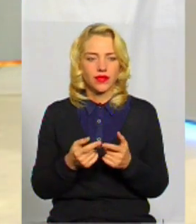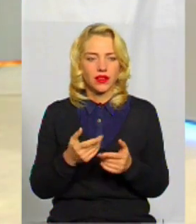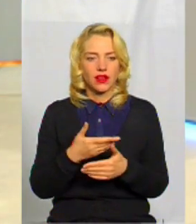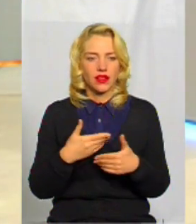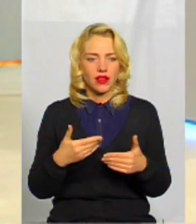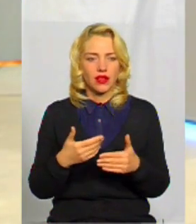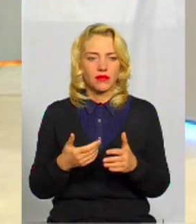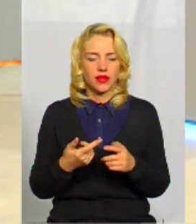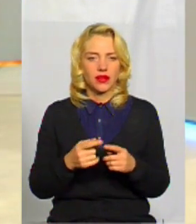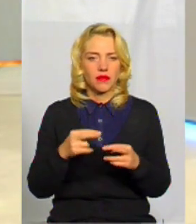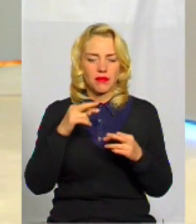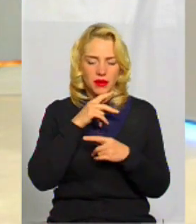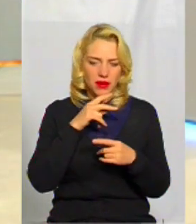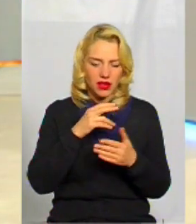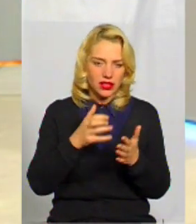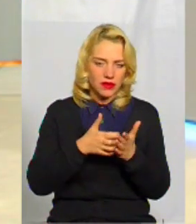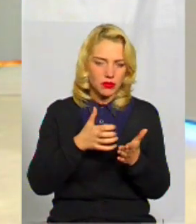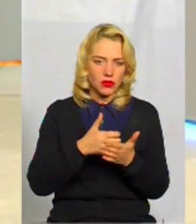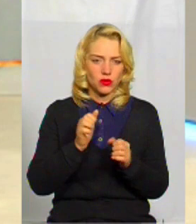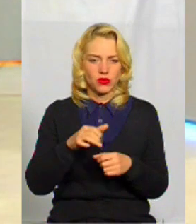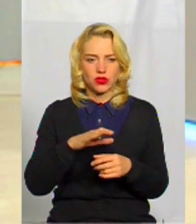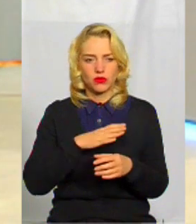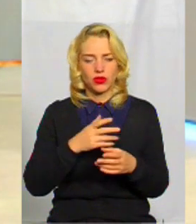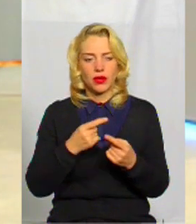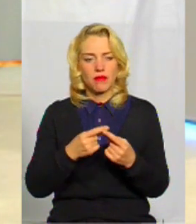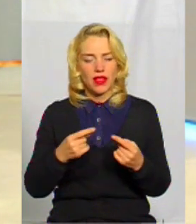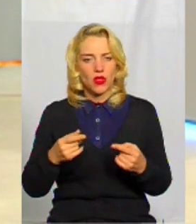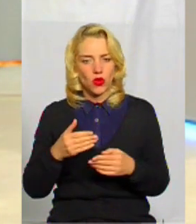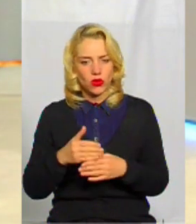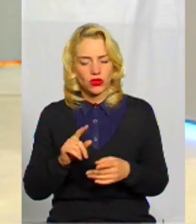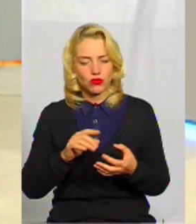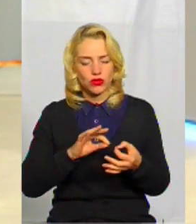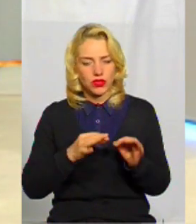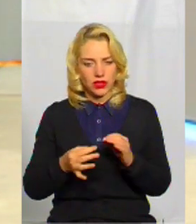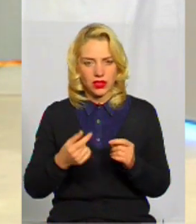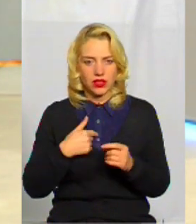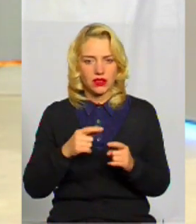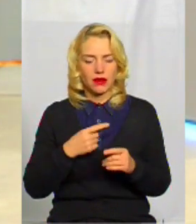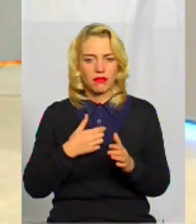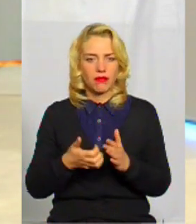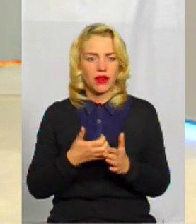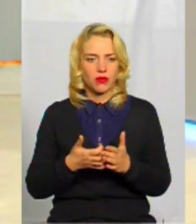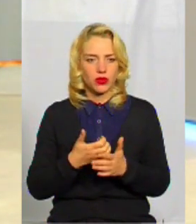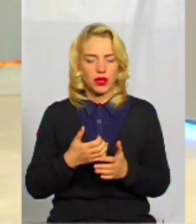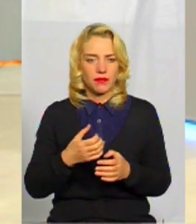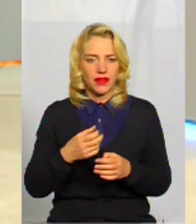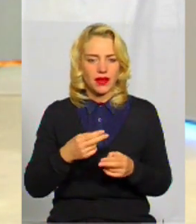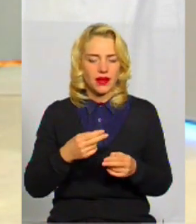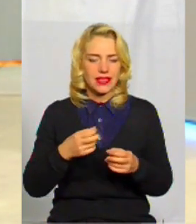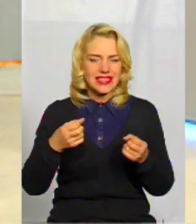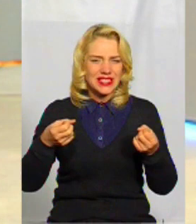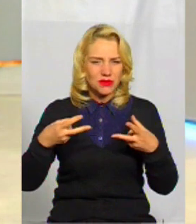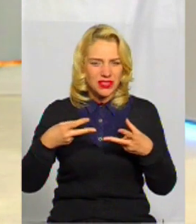нам бракує якихось препаратів, нам бракує, можливо, методик, тому що вони складні. Нам бракує приборів